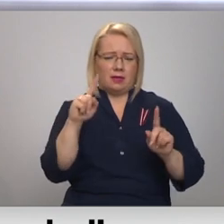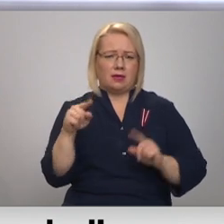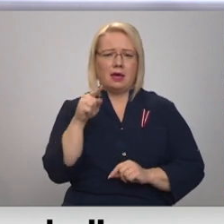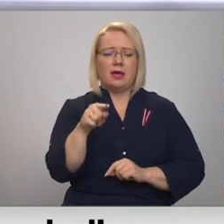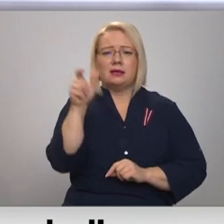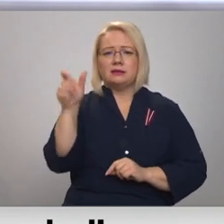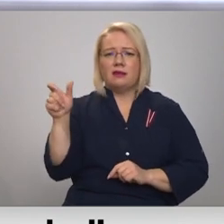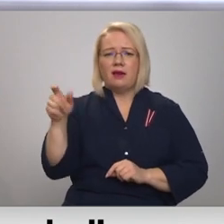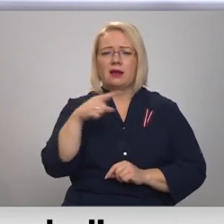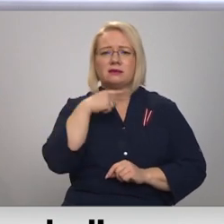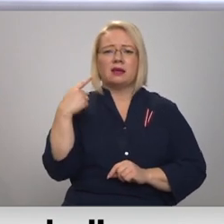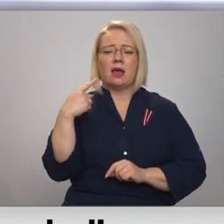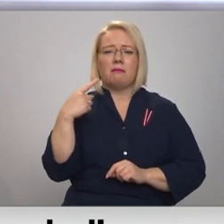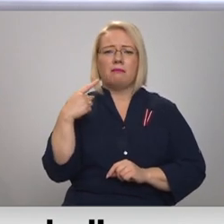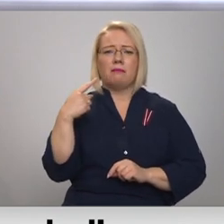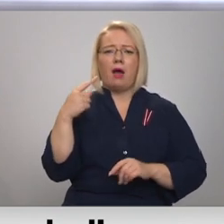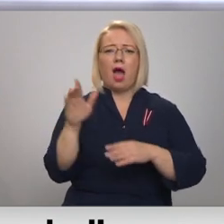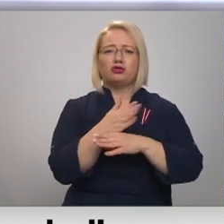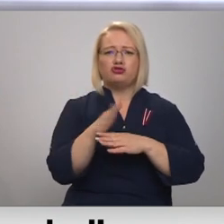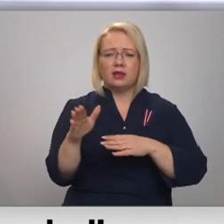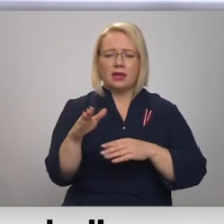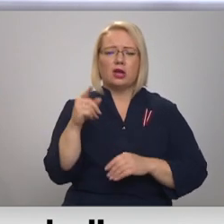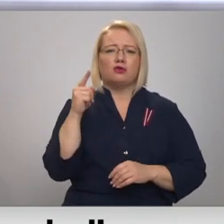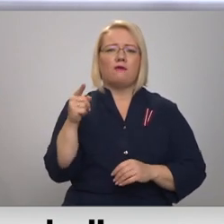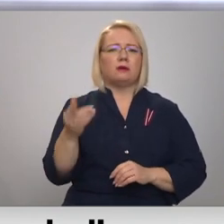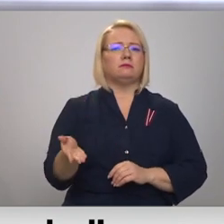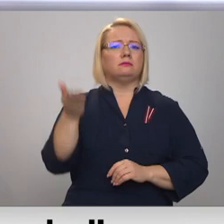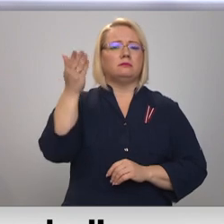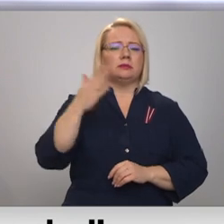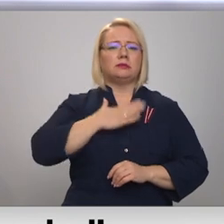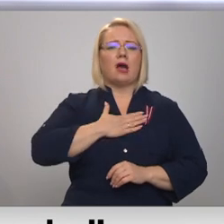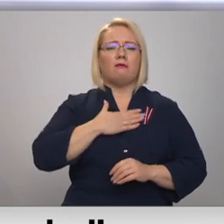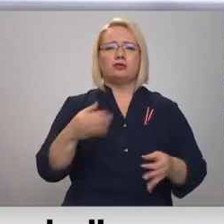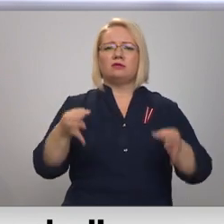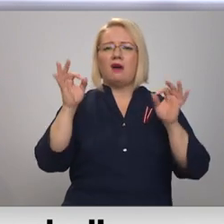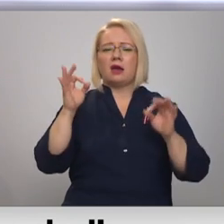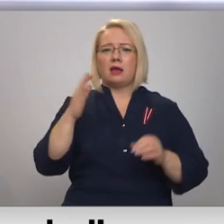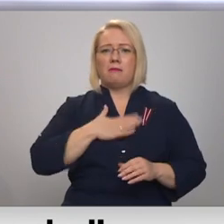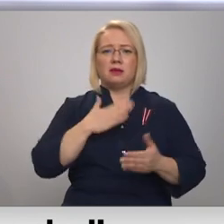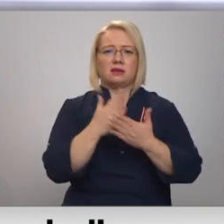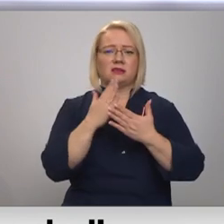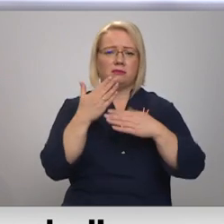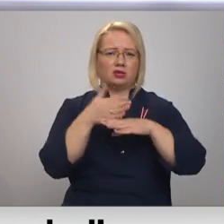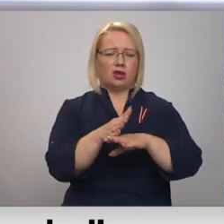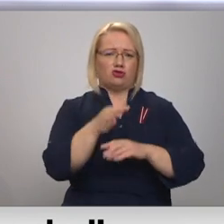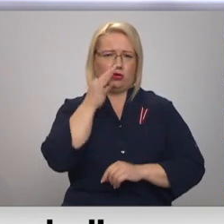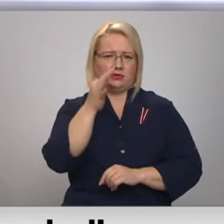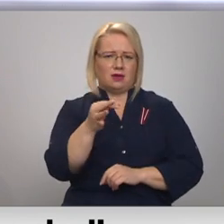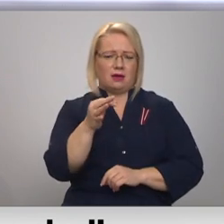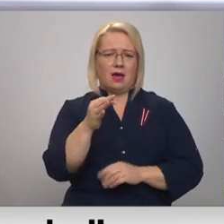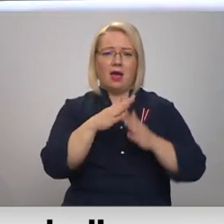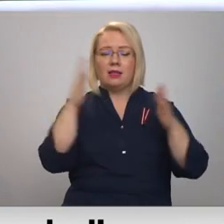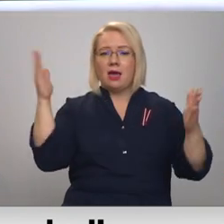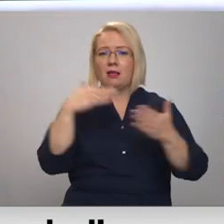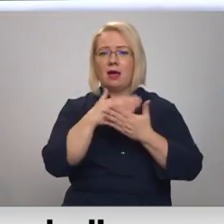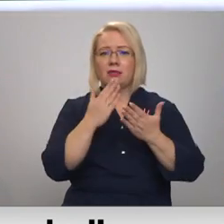cilvēki, kas grib atšķirties, un viņi, lai uzsvert savu svarīgumu, viņi saka, ka mēs tam sašķelti. Bet īstenībā lielākā daļa